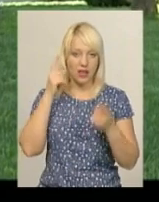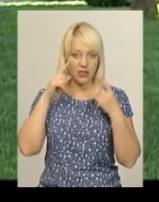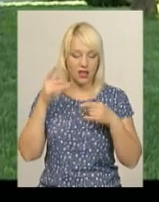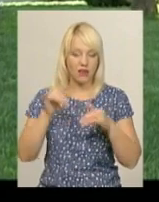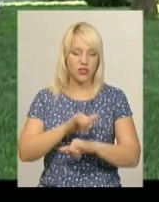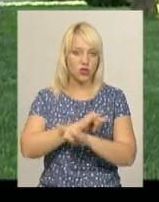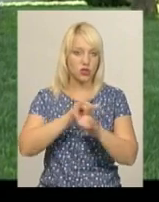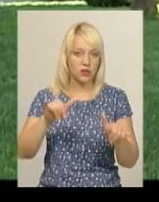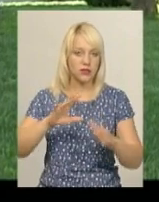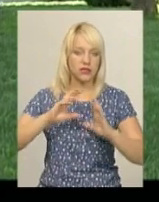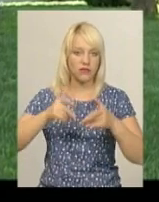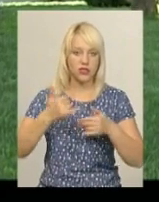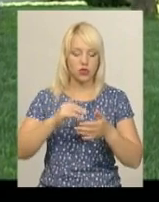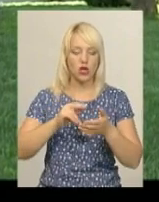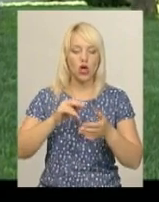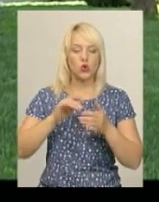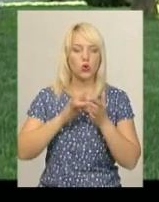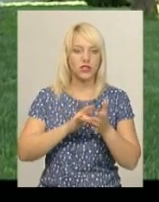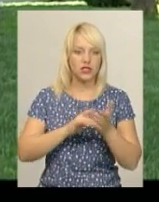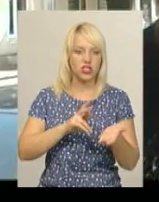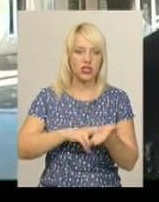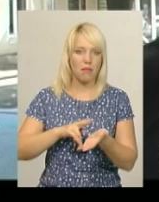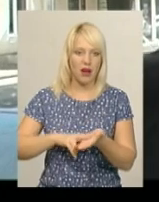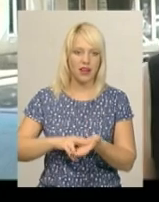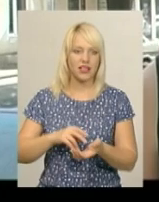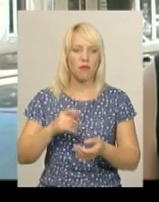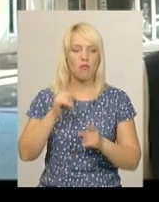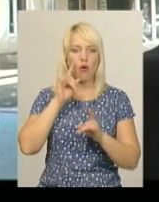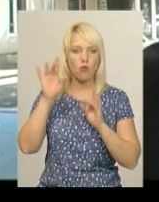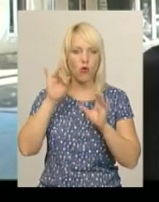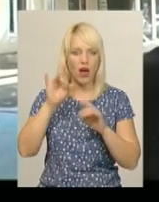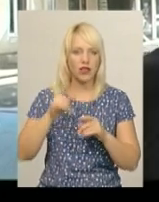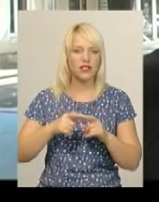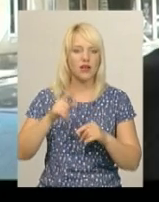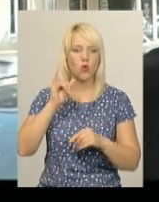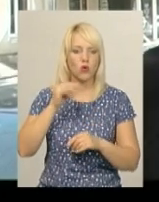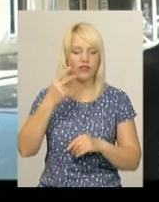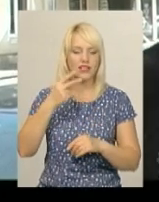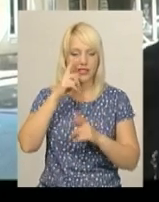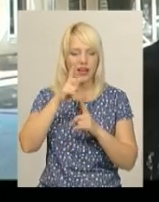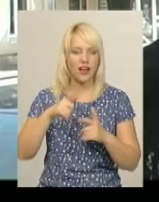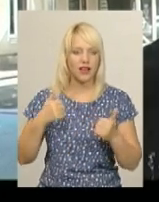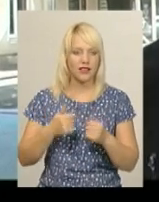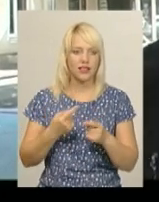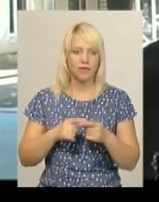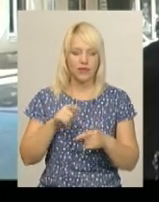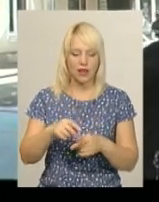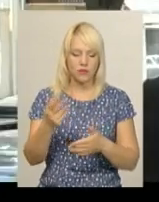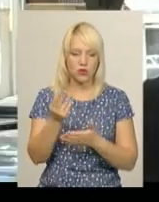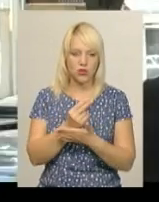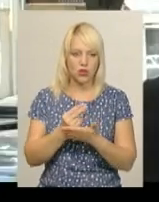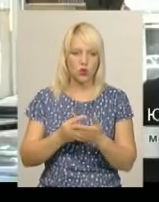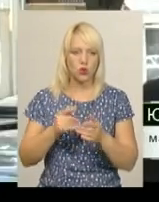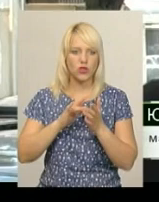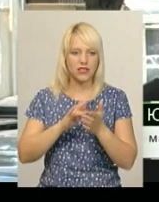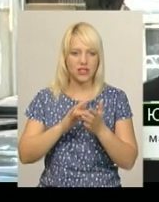Сьогодні туристичні марки популярні у 20 країнах. Чим цікаві особисто для мене ці марочки? Тому що на них зображені нетривіальні туристичні об'єкти.